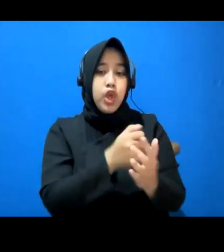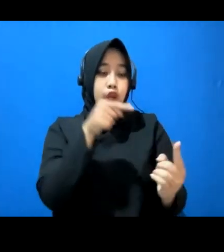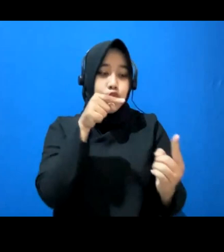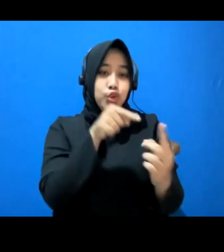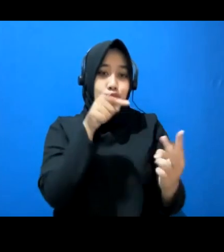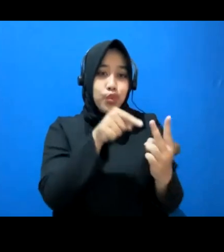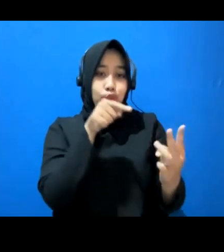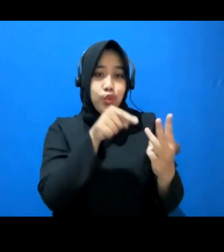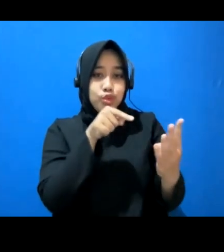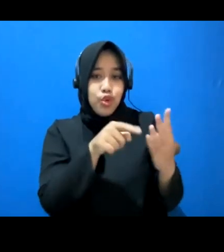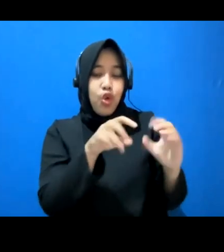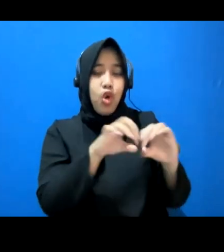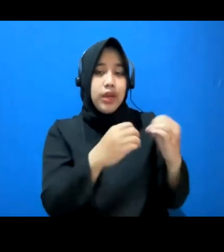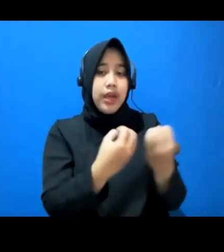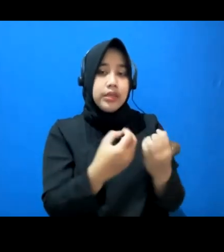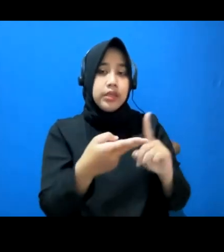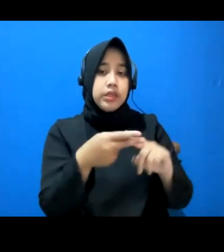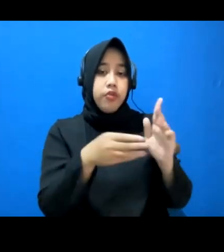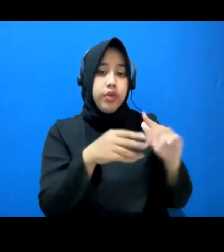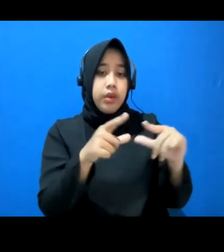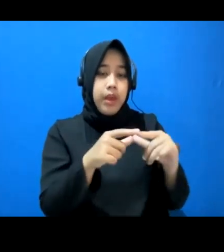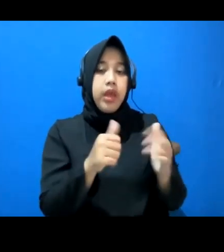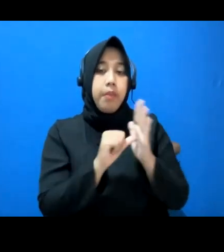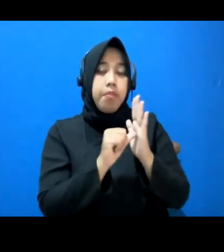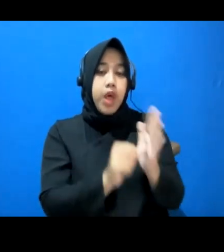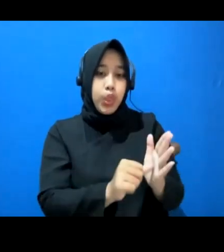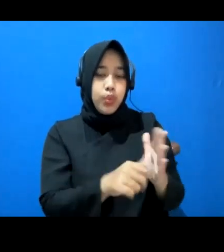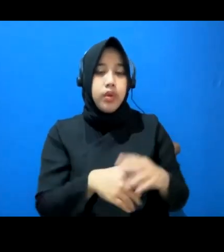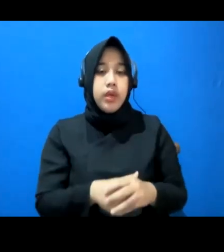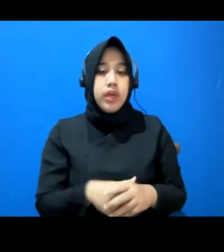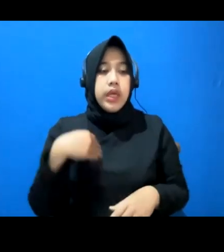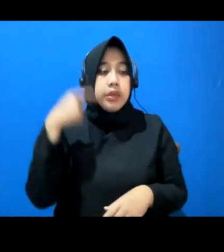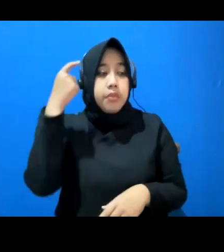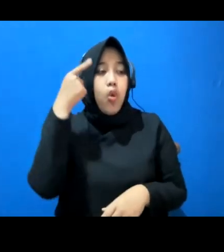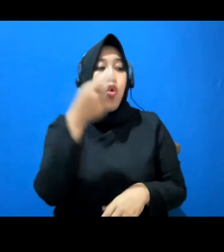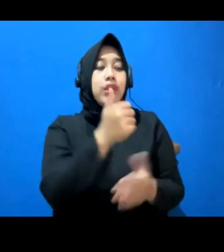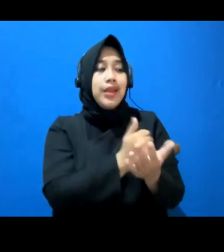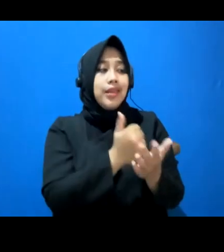organisasinya atau firmanya untuk menghandle. Dengan asumsi juga dianggap kompeten.